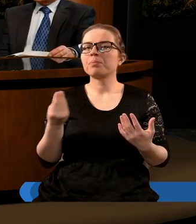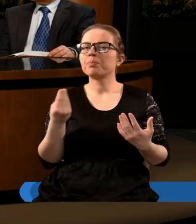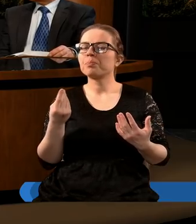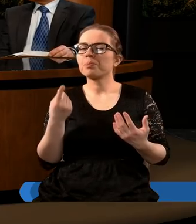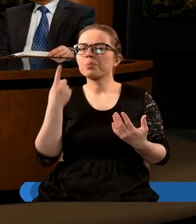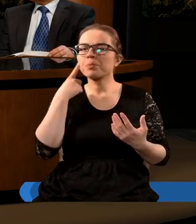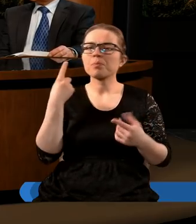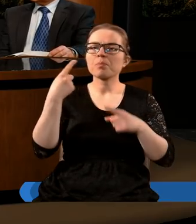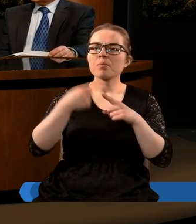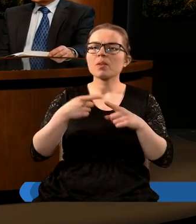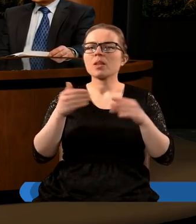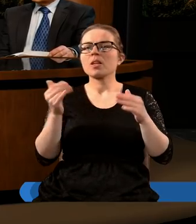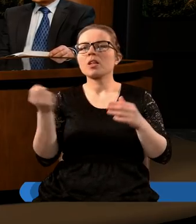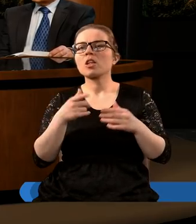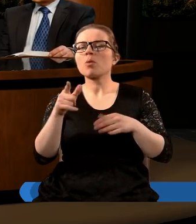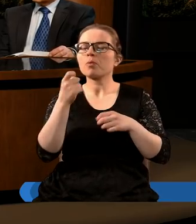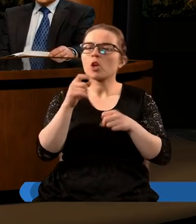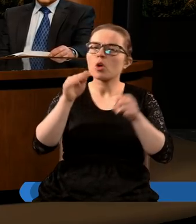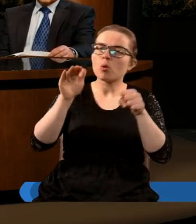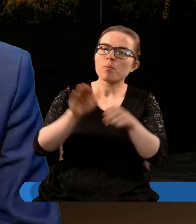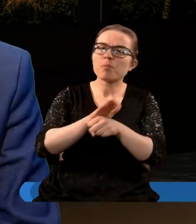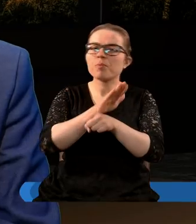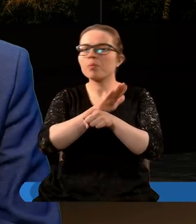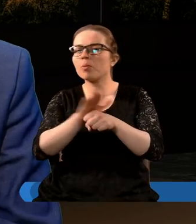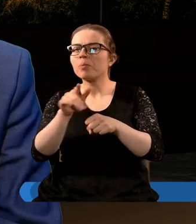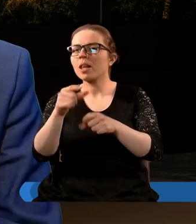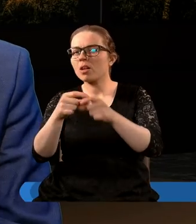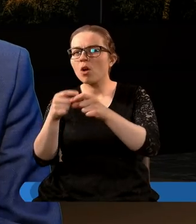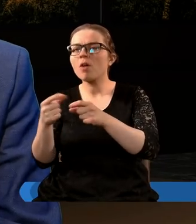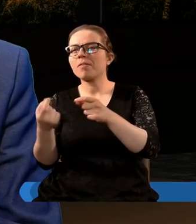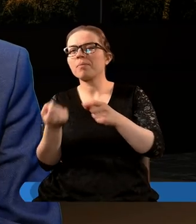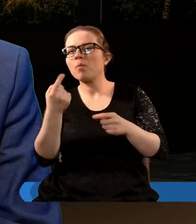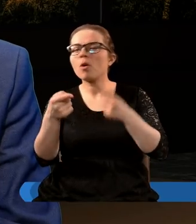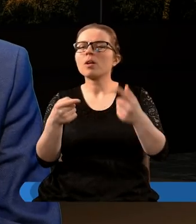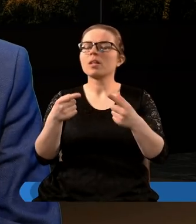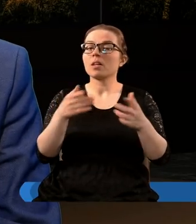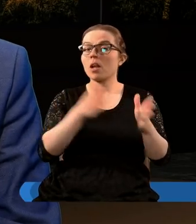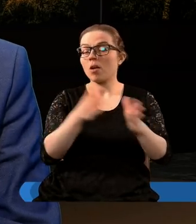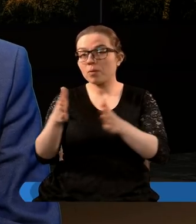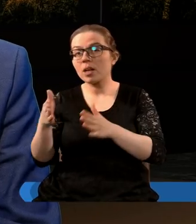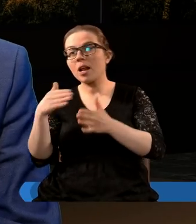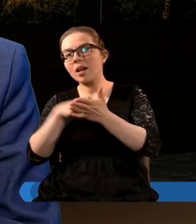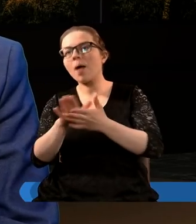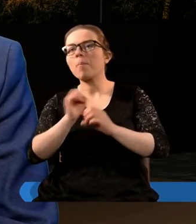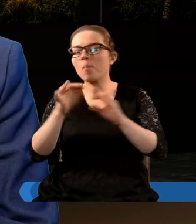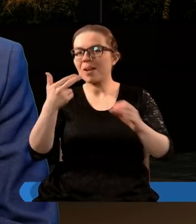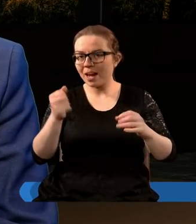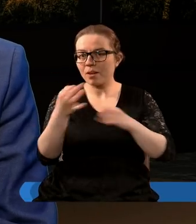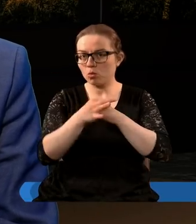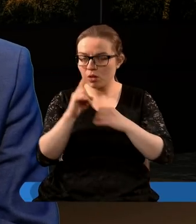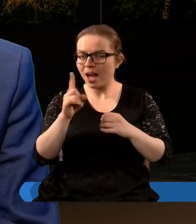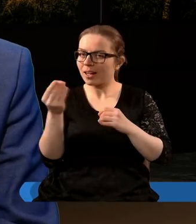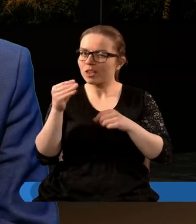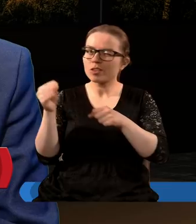Wydaje się, że trzeba jeszcze uzupełnić kilka słów dla tych być może, którzy od tego momentu zaczęli z nami studiować Księg Apokalipsy,